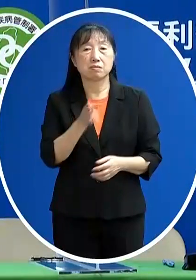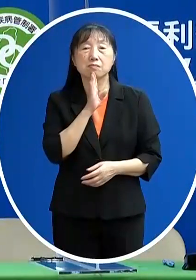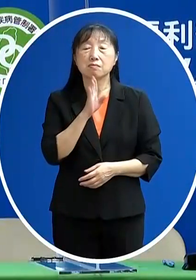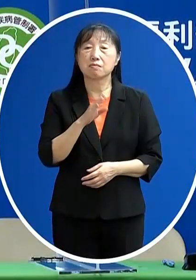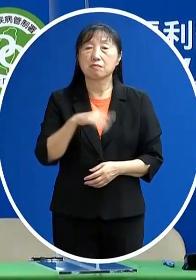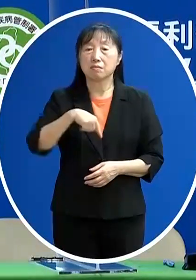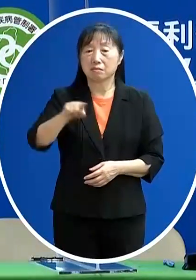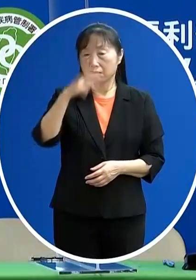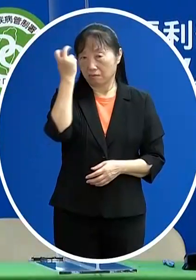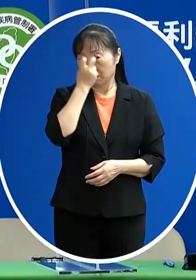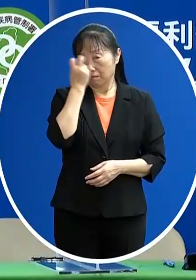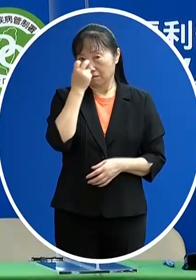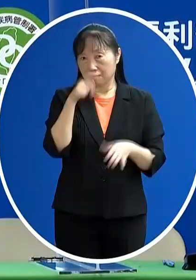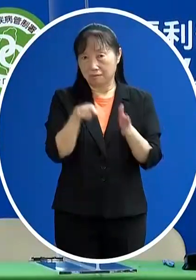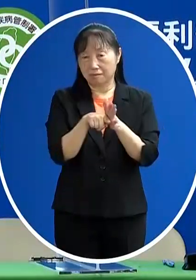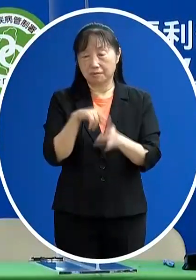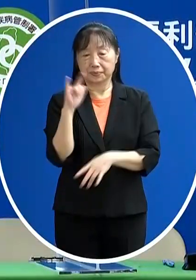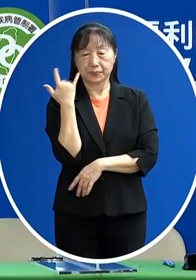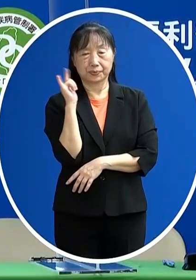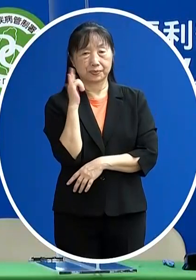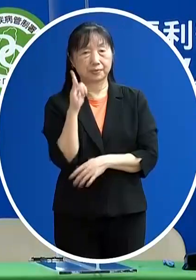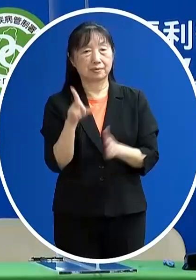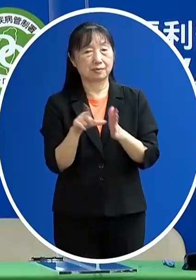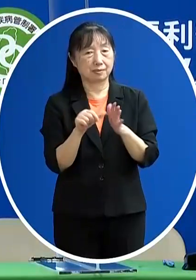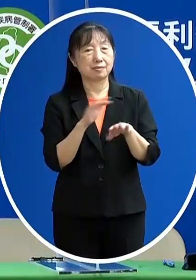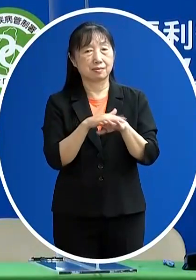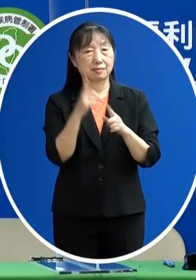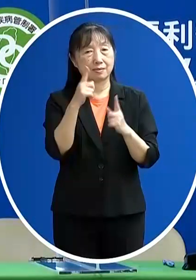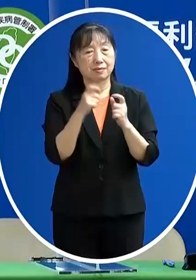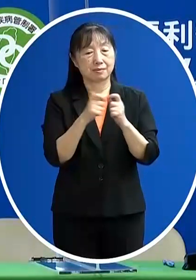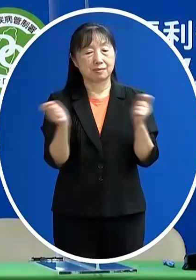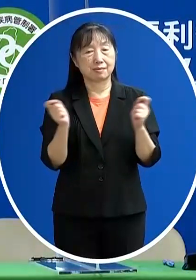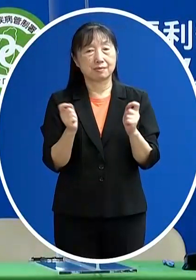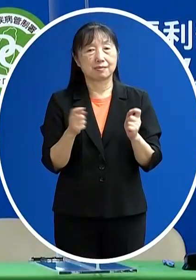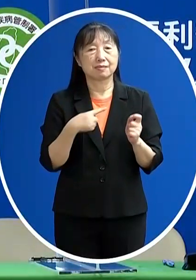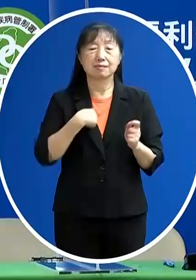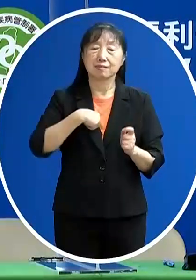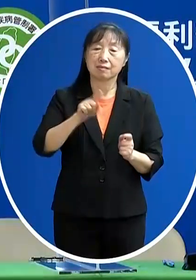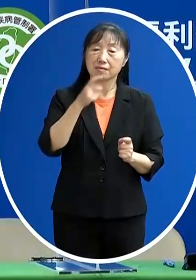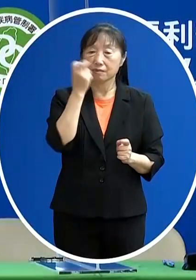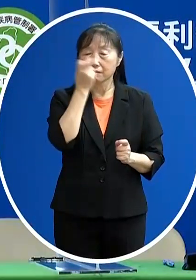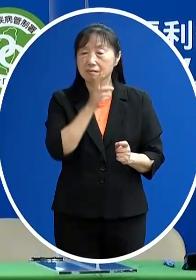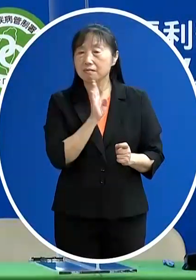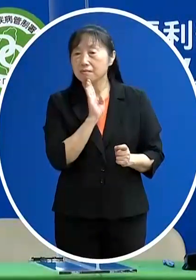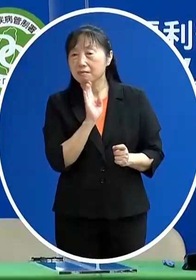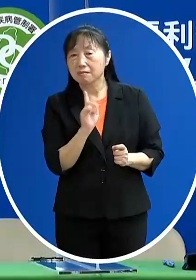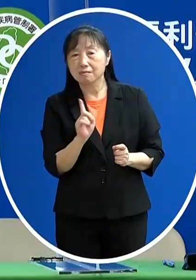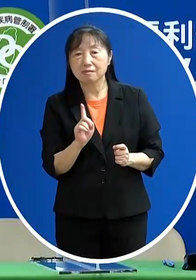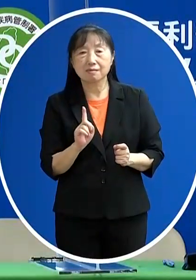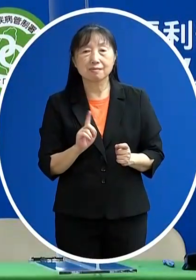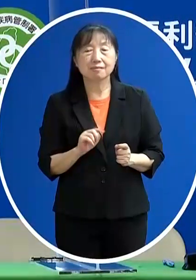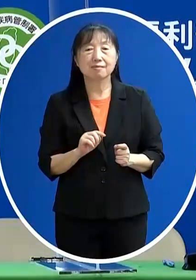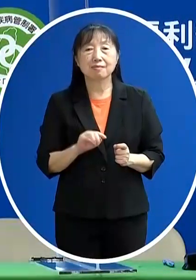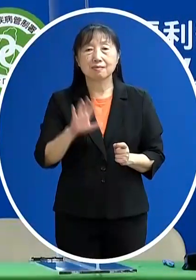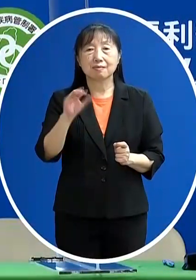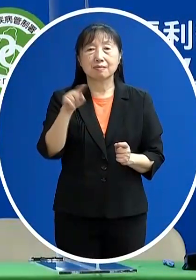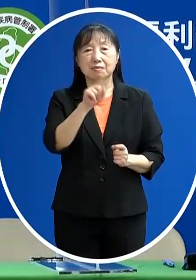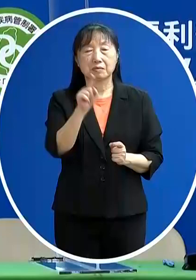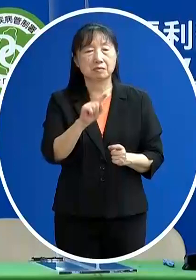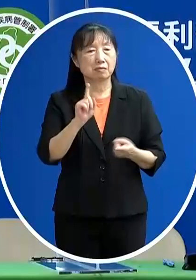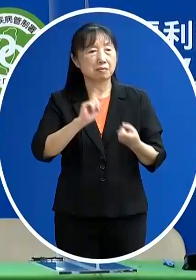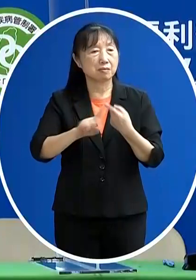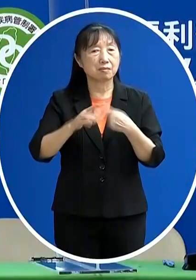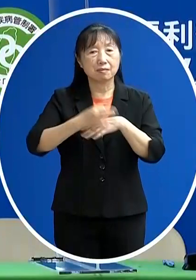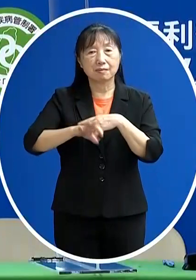的時候 那個等待的時間有比較久一點那我們去看看說到底是有沒有一些瓶頸